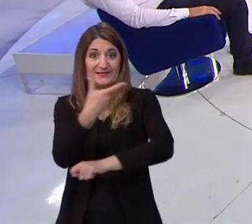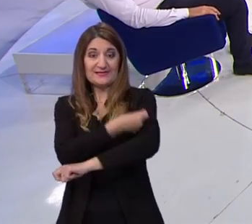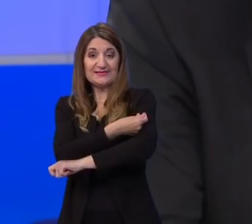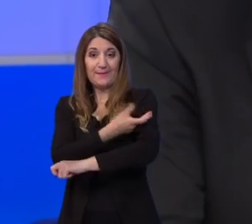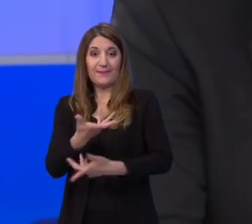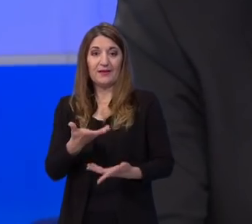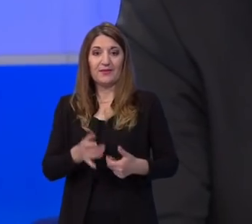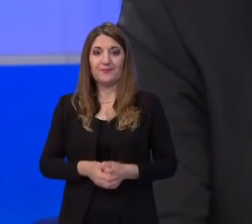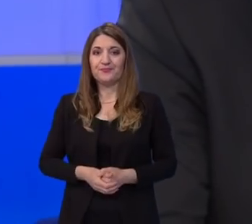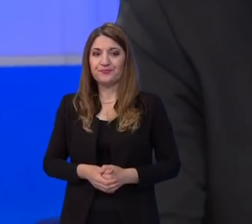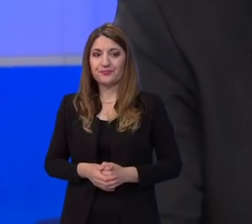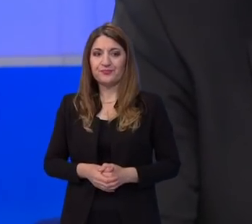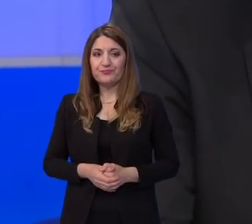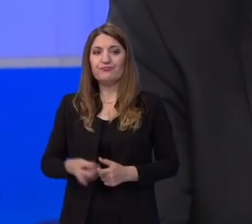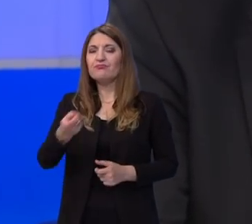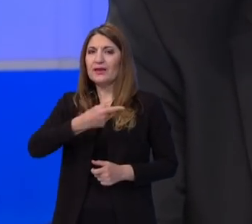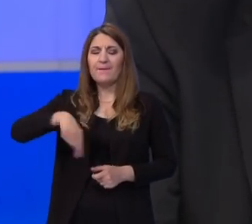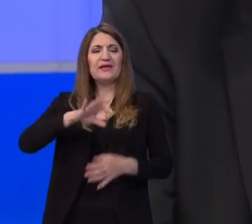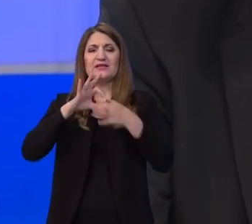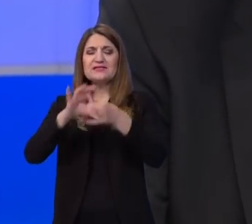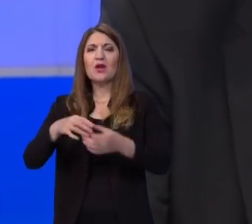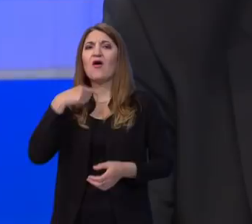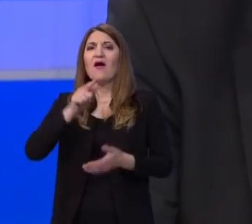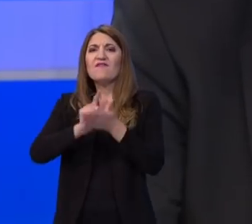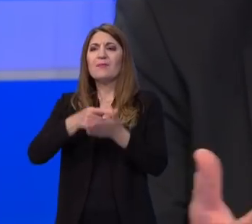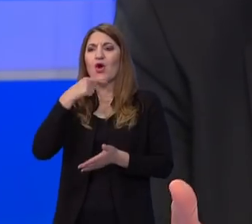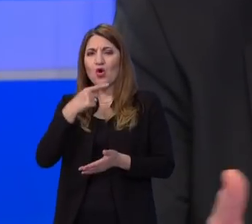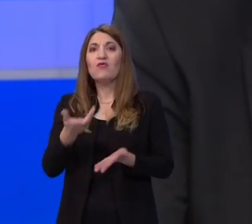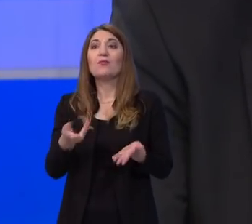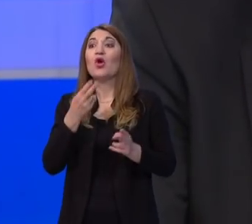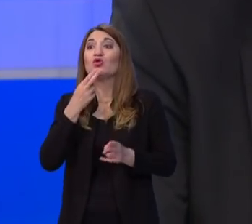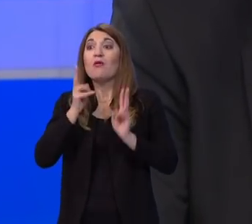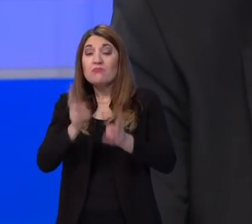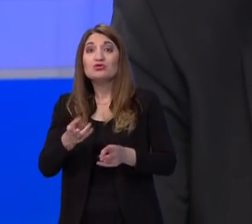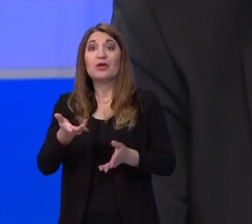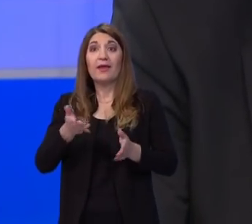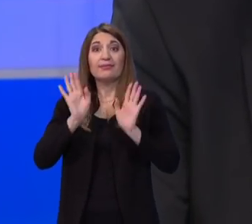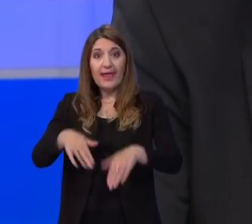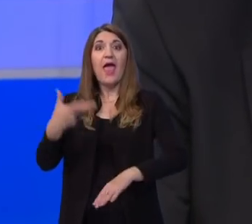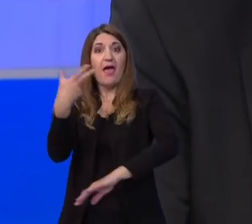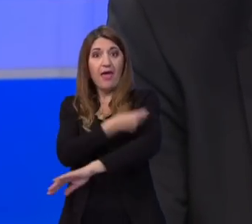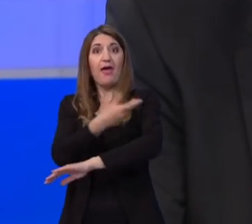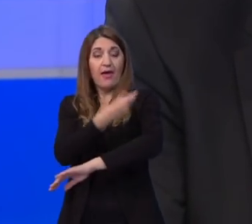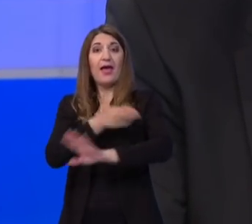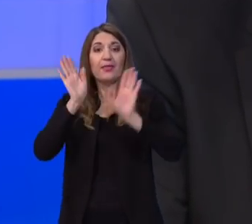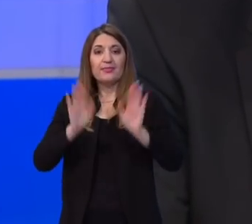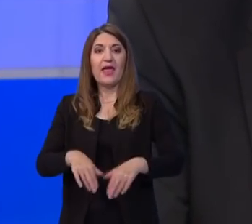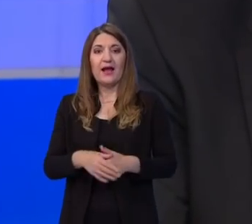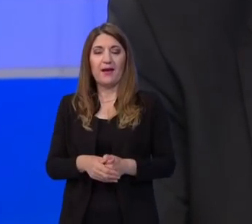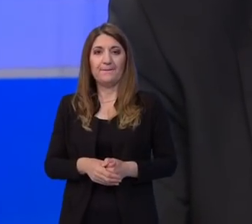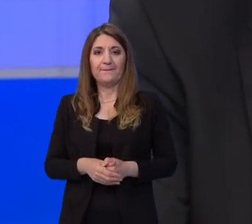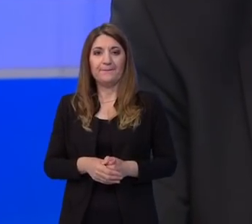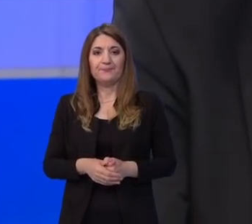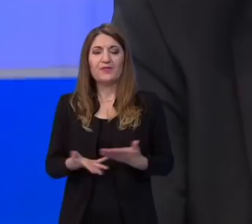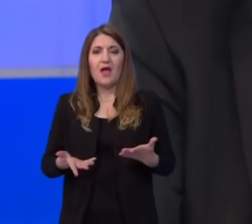Mi apeliramo cijelo vrijeme da se cijepe svi oni koji se mogu cijepiti, da pače moram reći da je odaziv